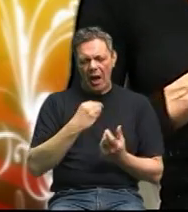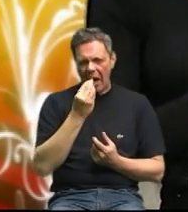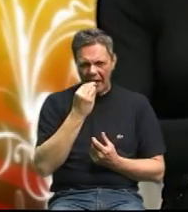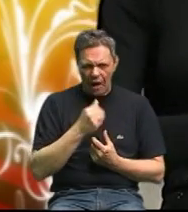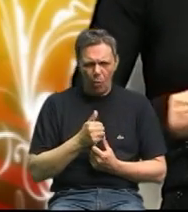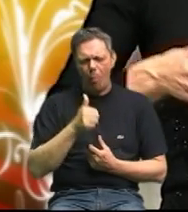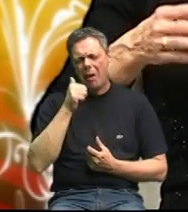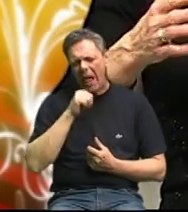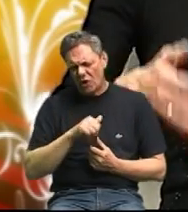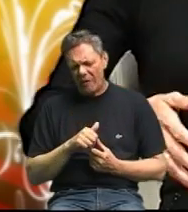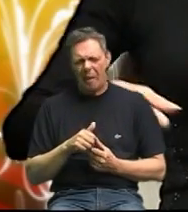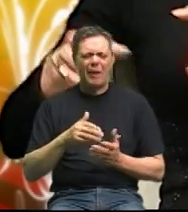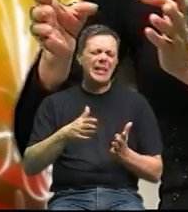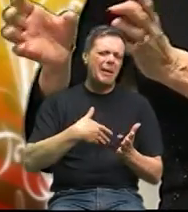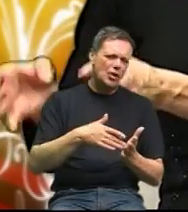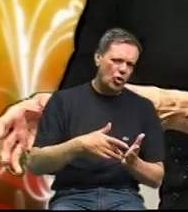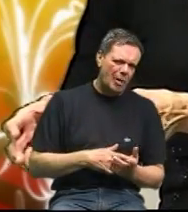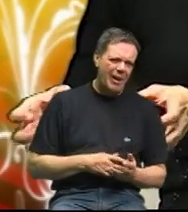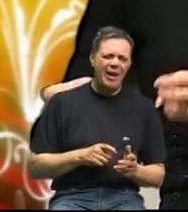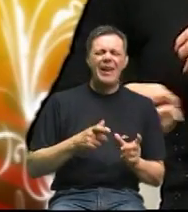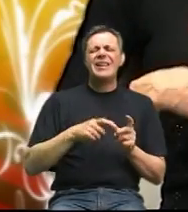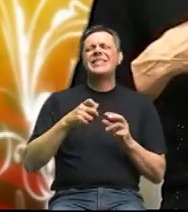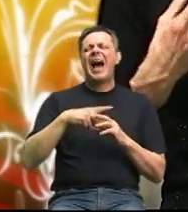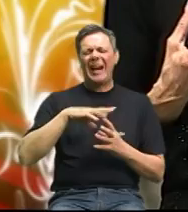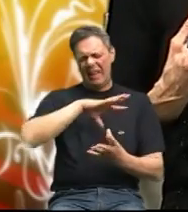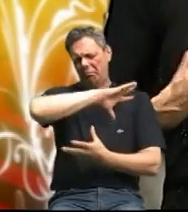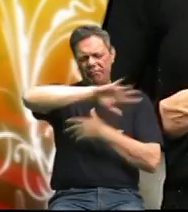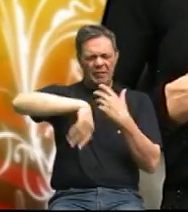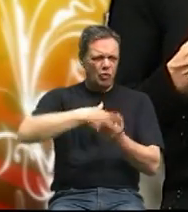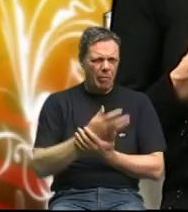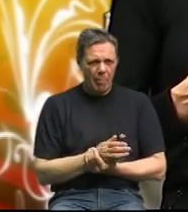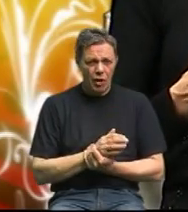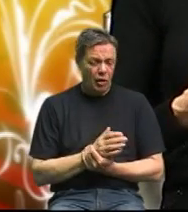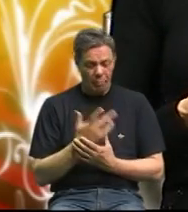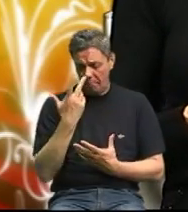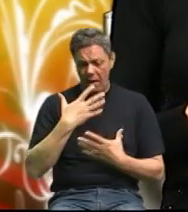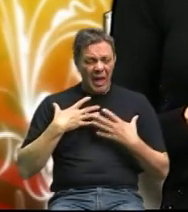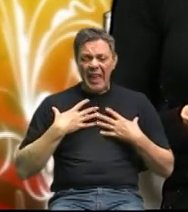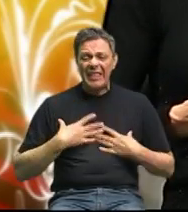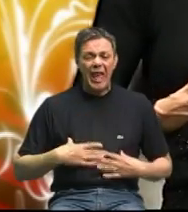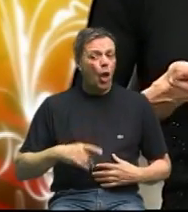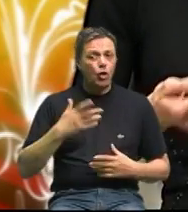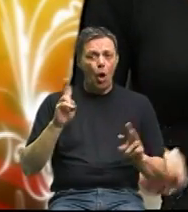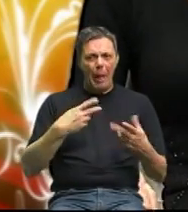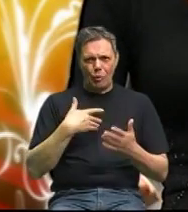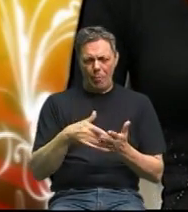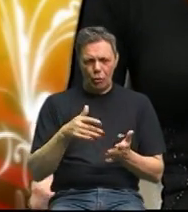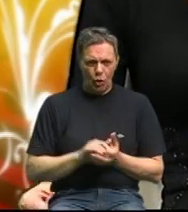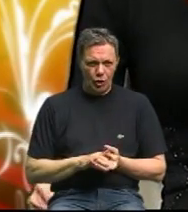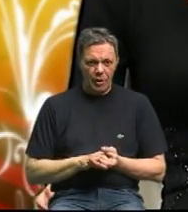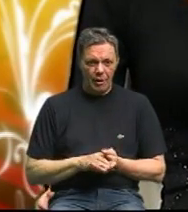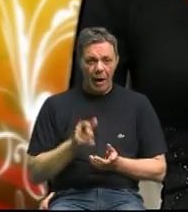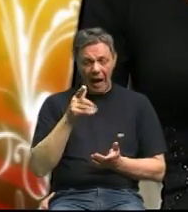bjelančevine sa masnoćo sa saharidame da sve da tijelo ne zna to potrošiti ali na ovom